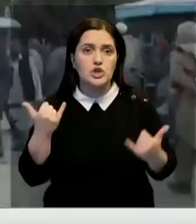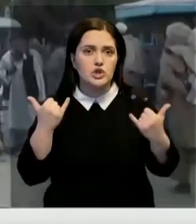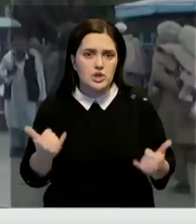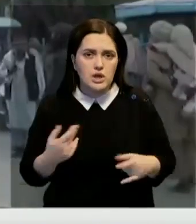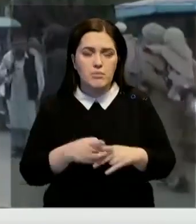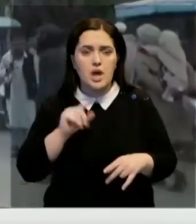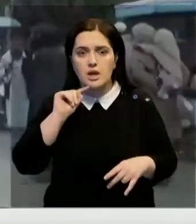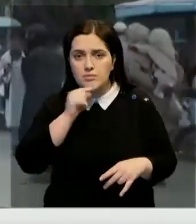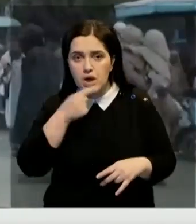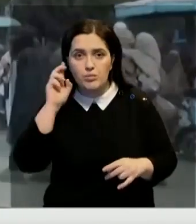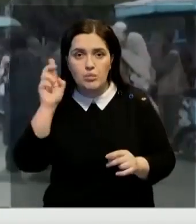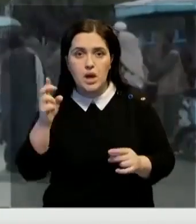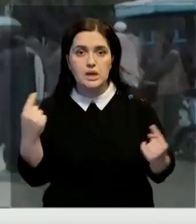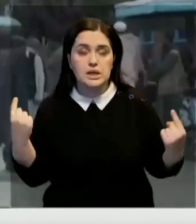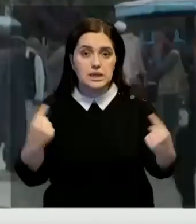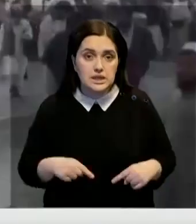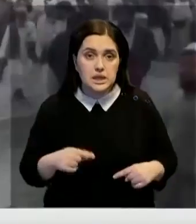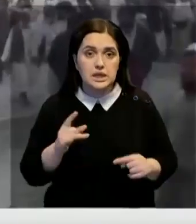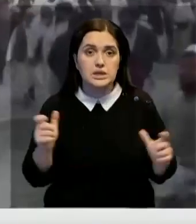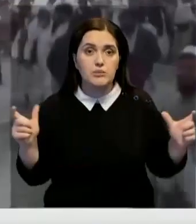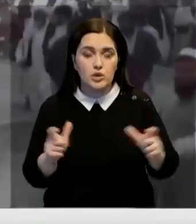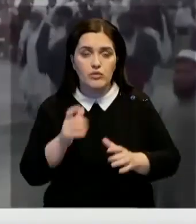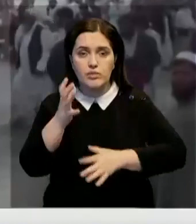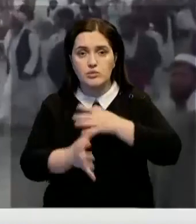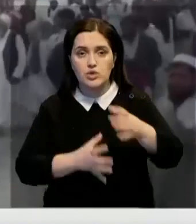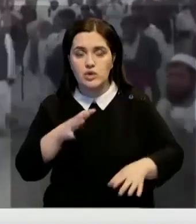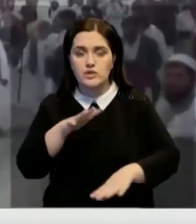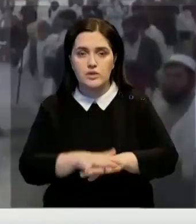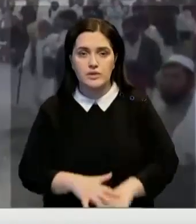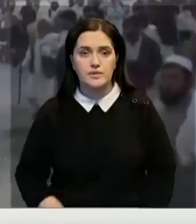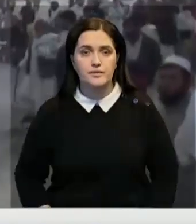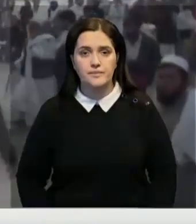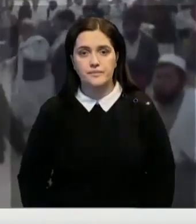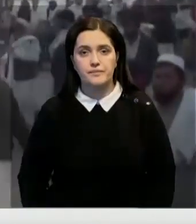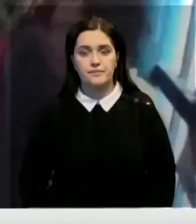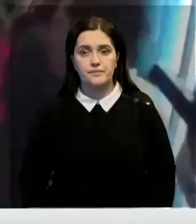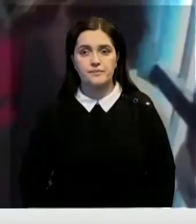серьезные экономические и гуманитарные кризисы, в том числе из-за блокировки международных счетов.